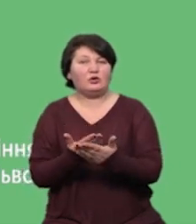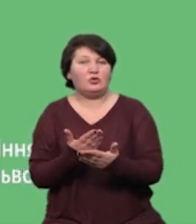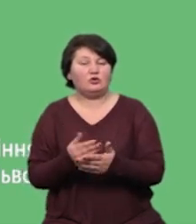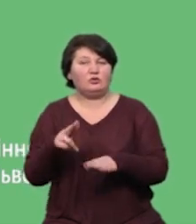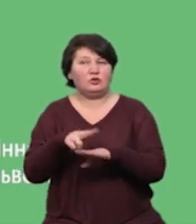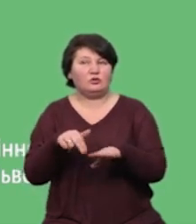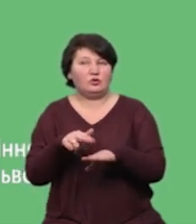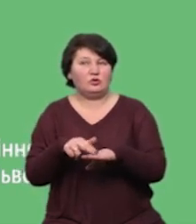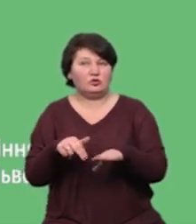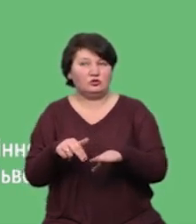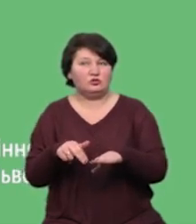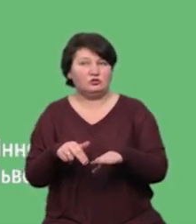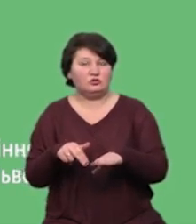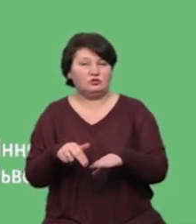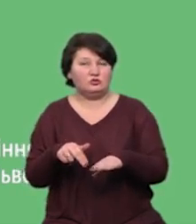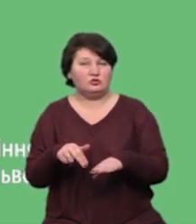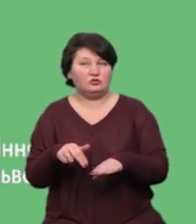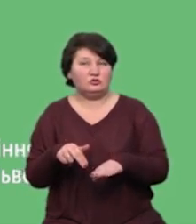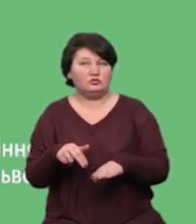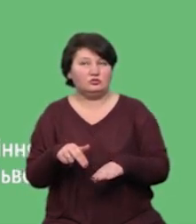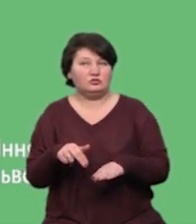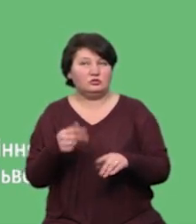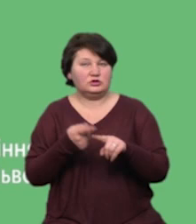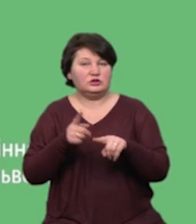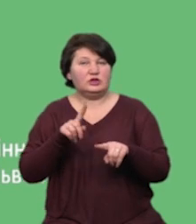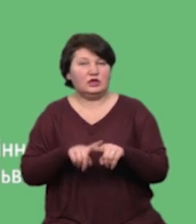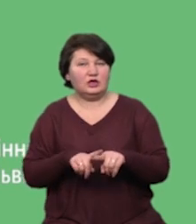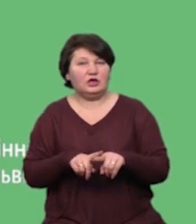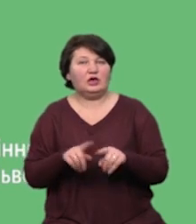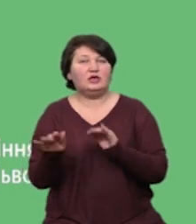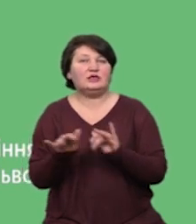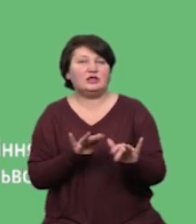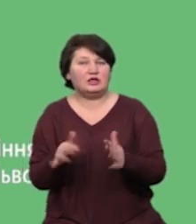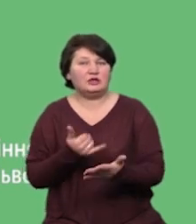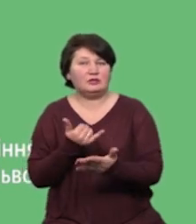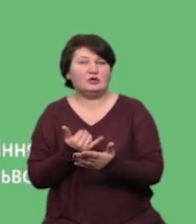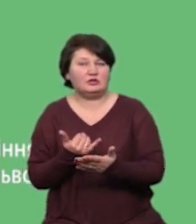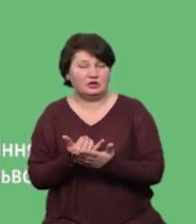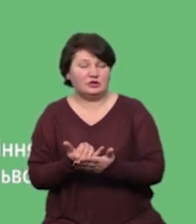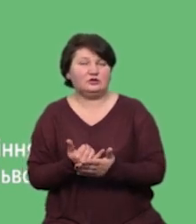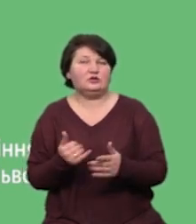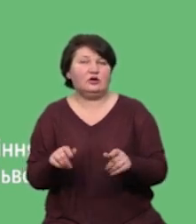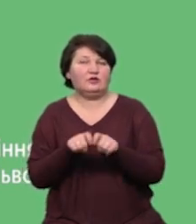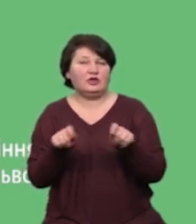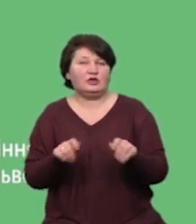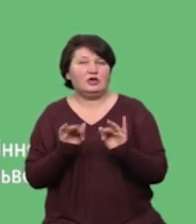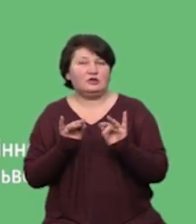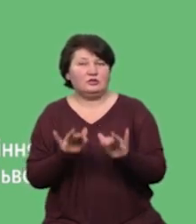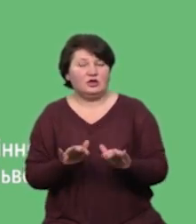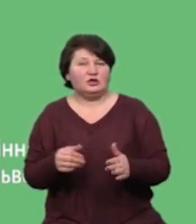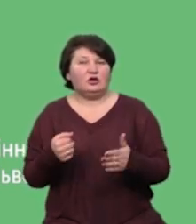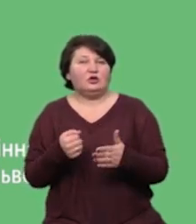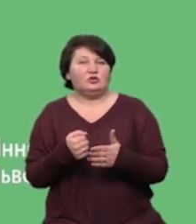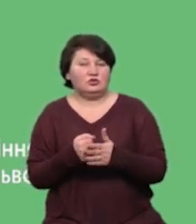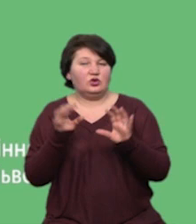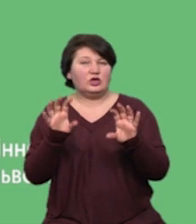вирішується питання щодо обрання запобіжного заходу та вжиття інших заходів забезпечення кримінального провадження у відповідності до кримінального процесуального